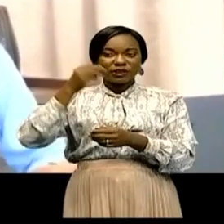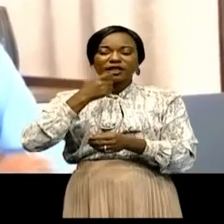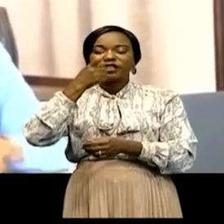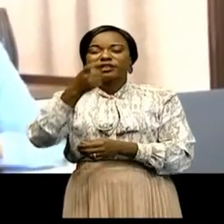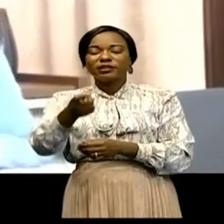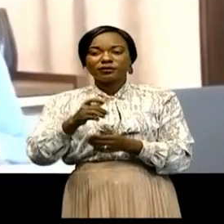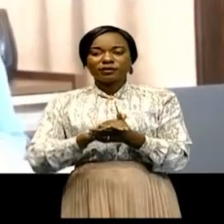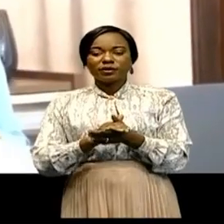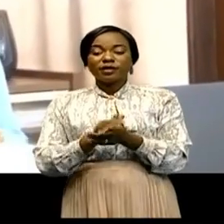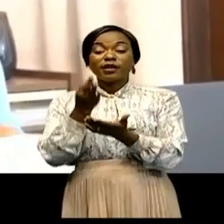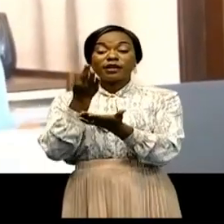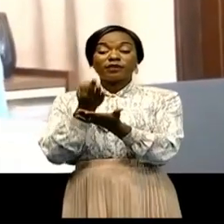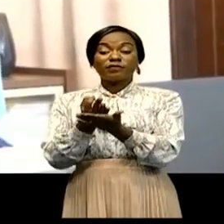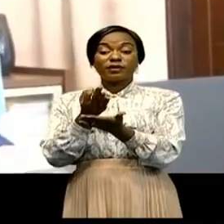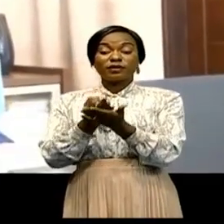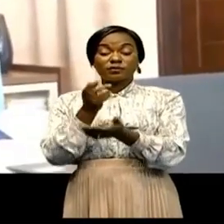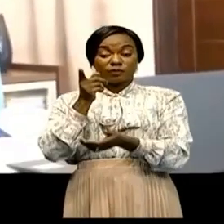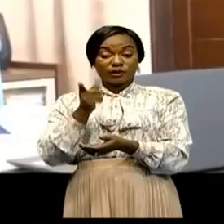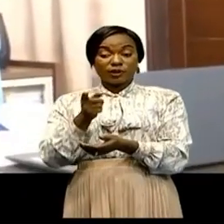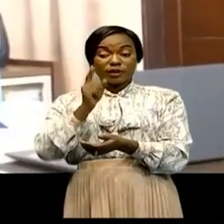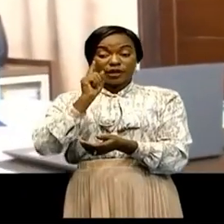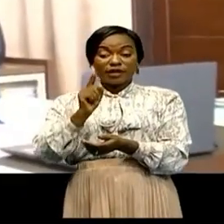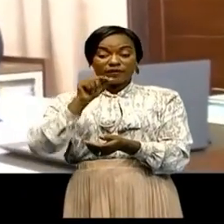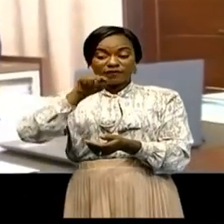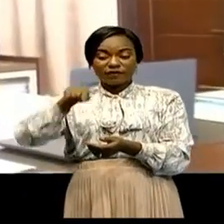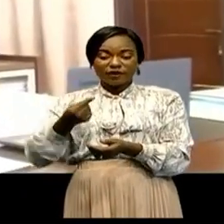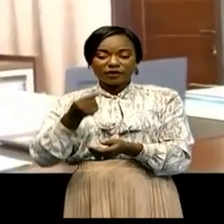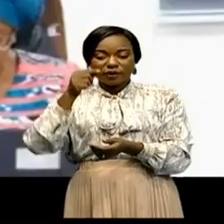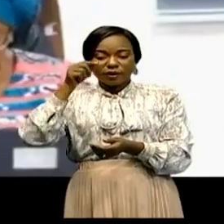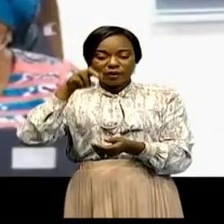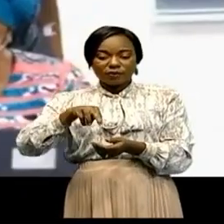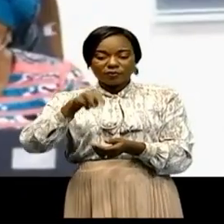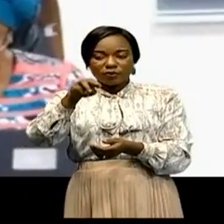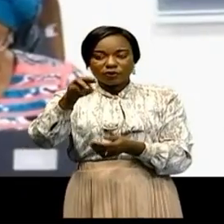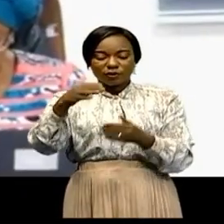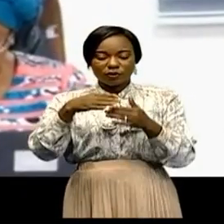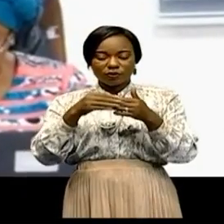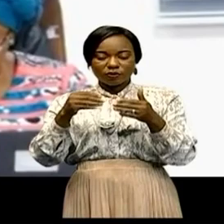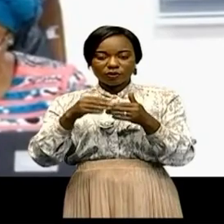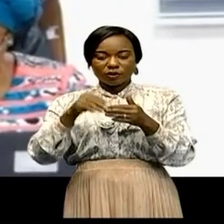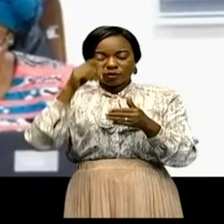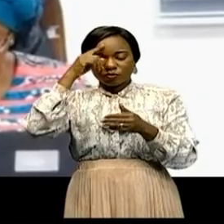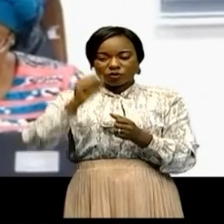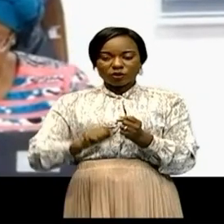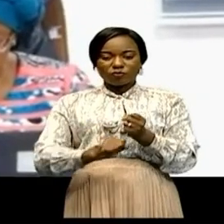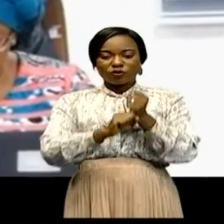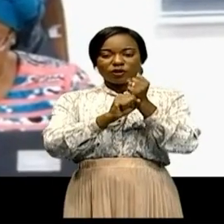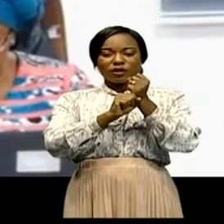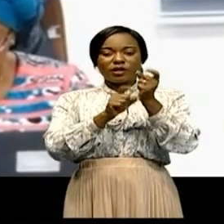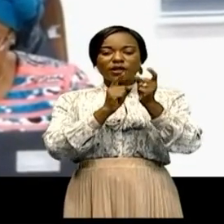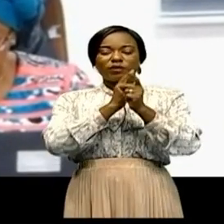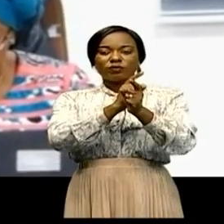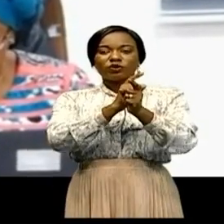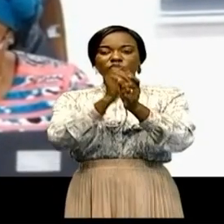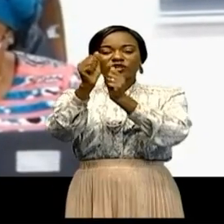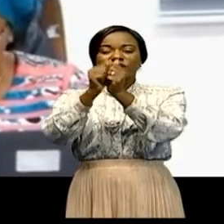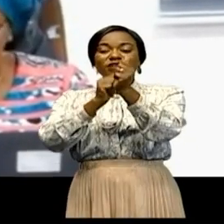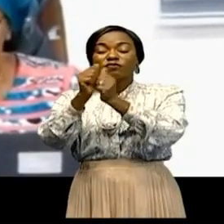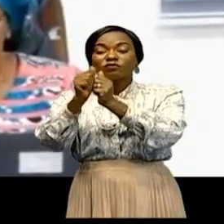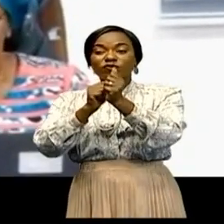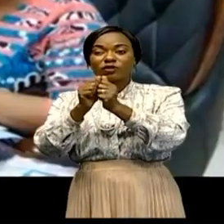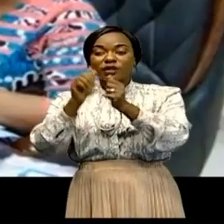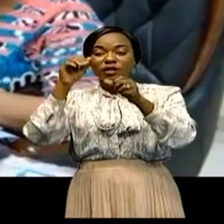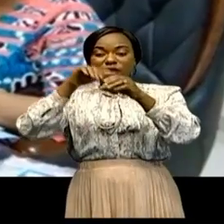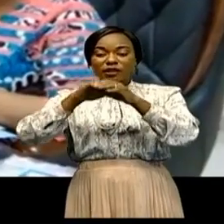Un financement de 1,5 milliard de dollars des États-Unis d'Amérique pour appuyer la protection des forêts et des tourbillères dans les